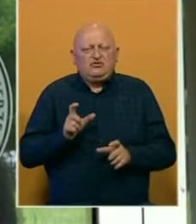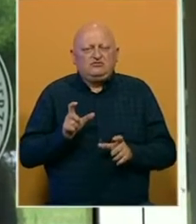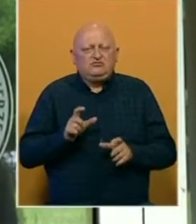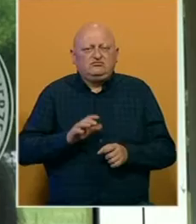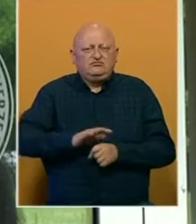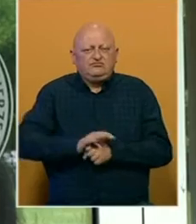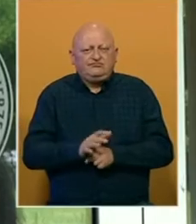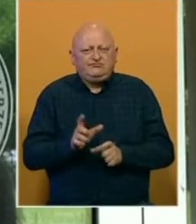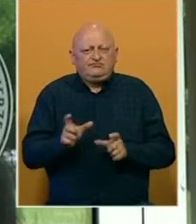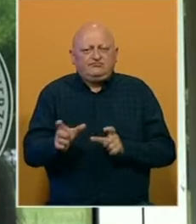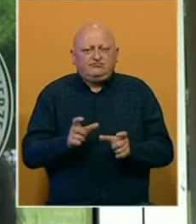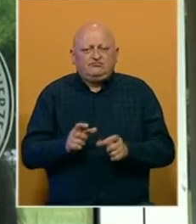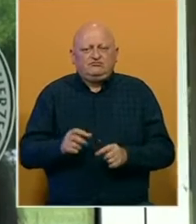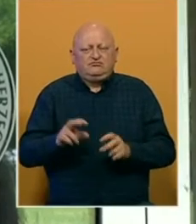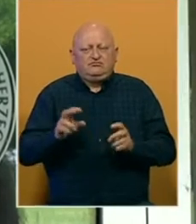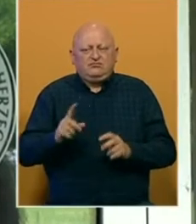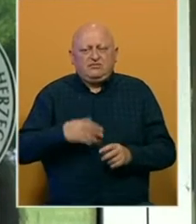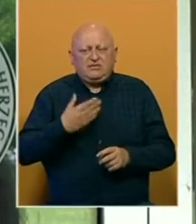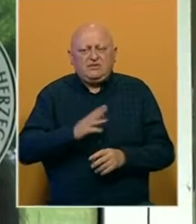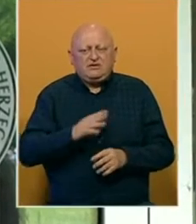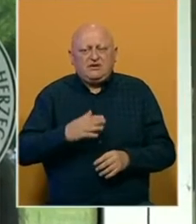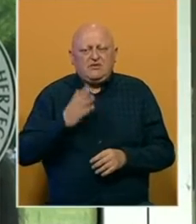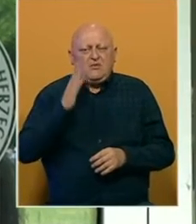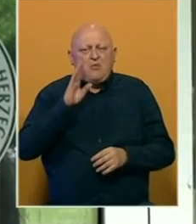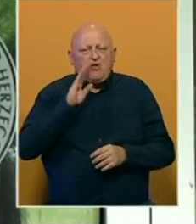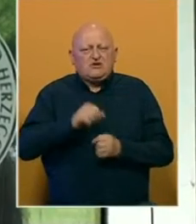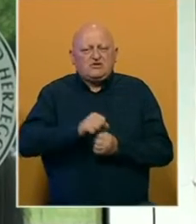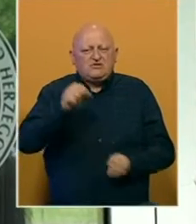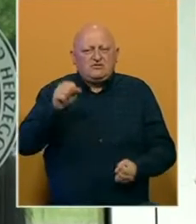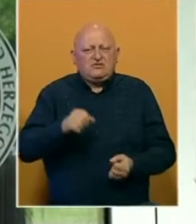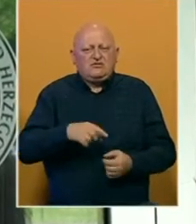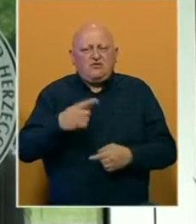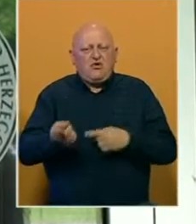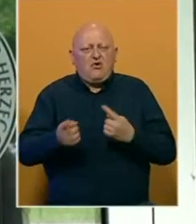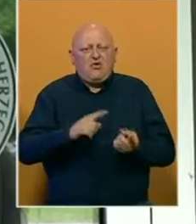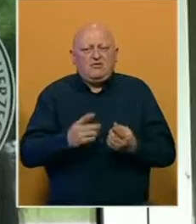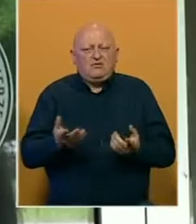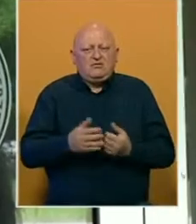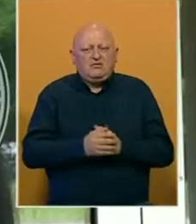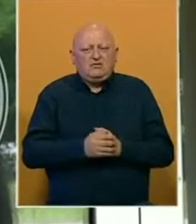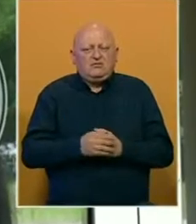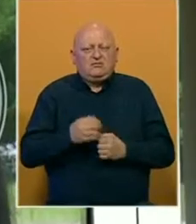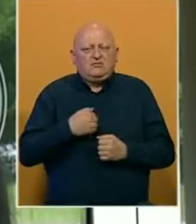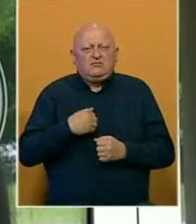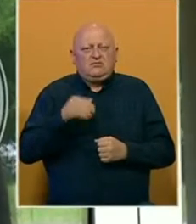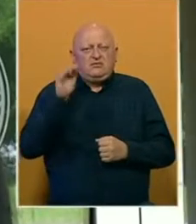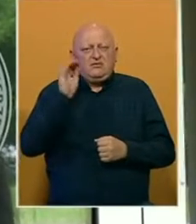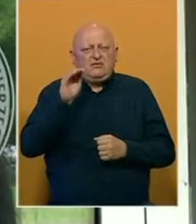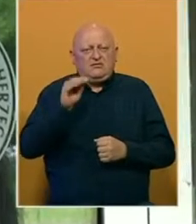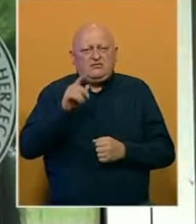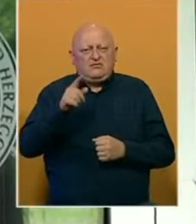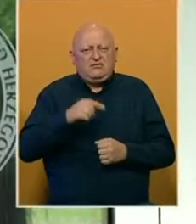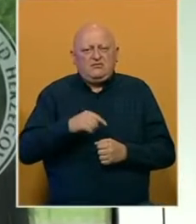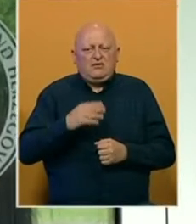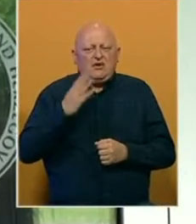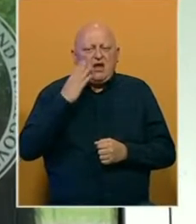Mi ćemo vas izbisati sa skrivima, daćemo vam samo bosansku diplomu, tako da i pa smo mi prijavili Aksisu,